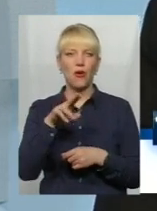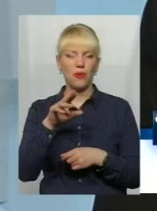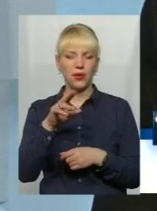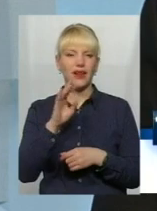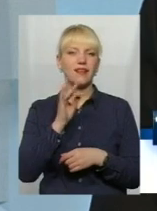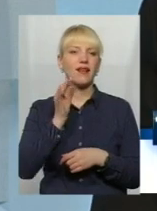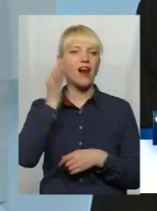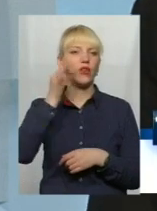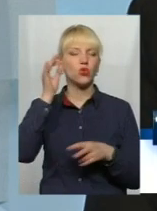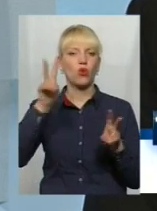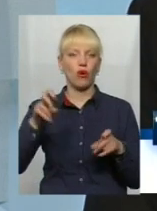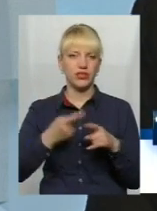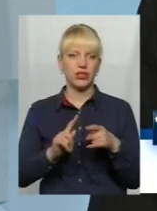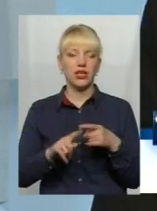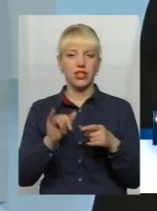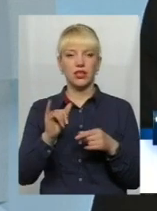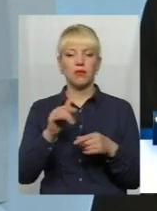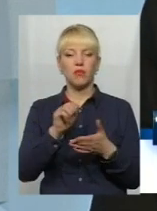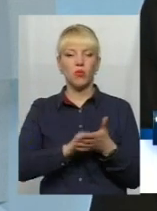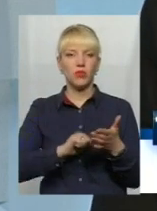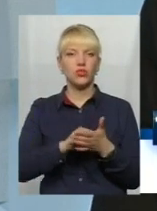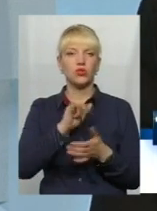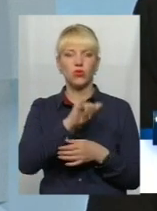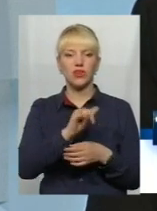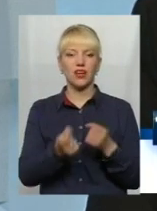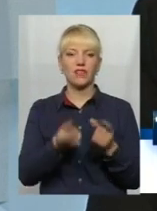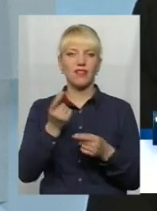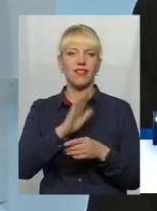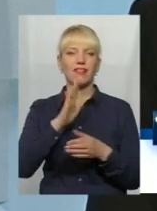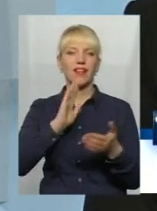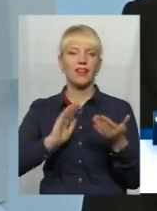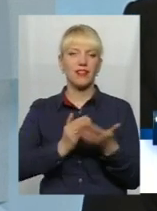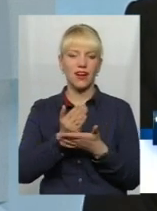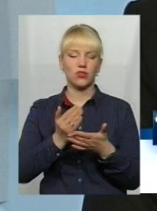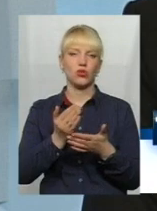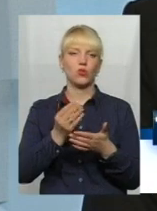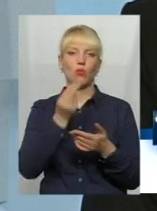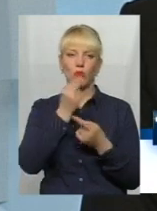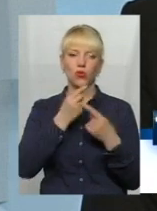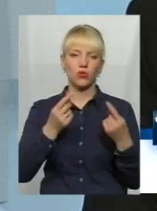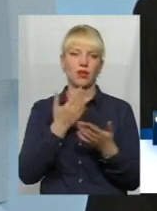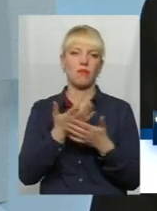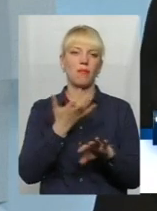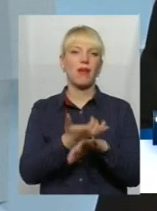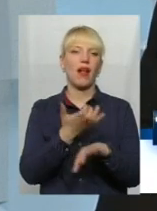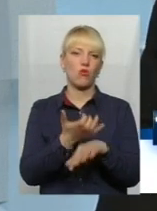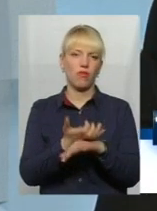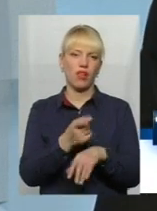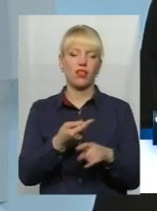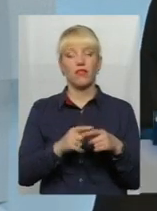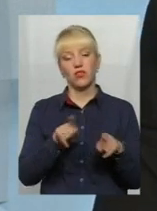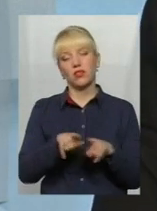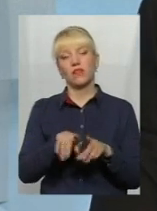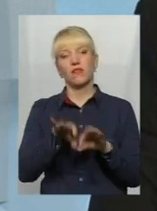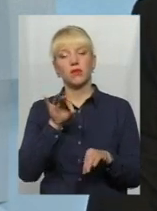ранковому, і по тій причині, що в них неодноразово виявляли неякісну продукцію, там бракували і так далі, чи їх відправляли. Вони собі вибрали такий варіант,